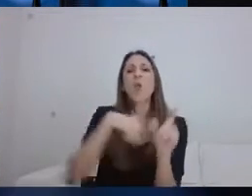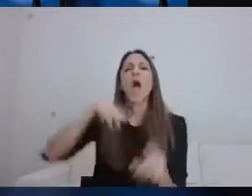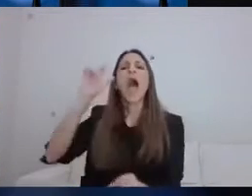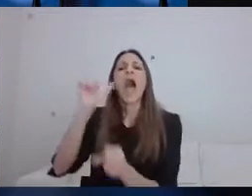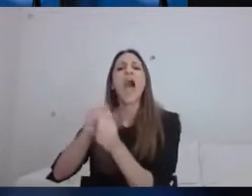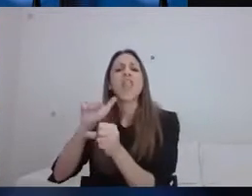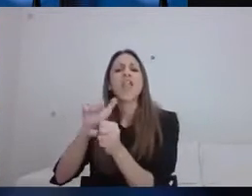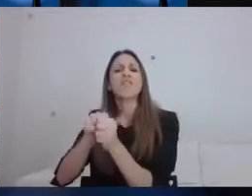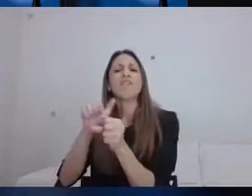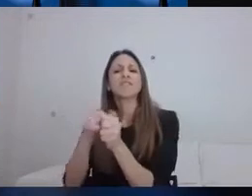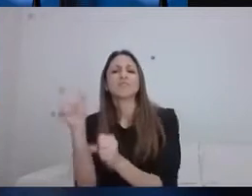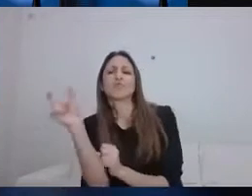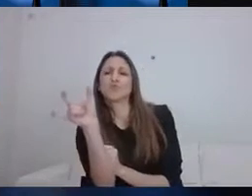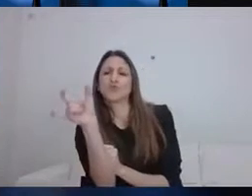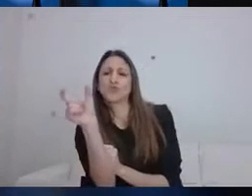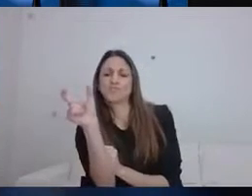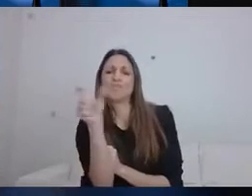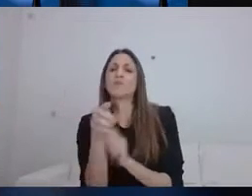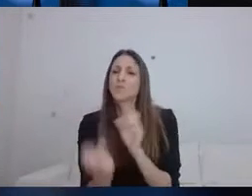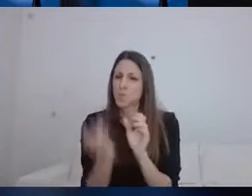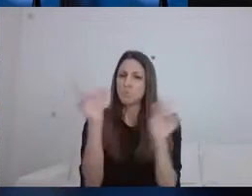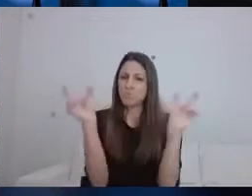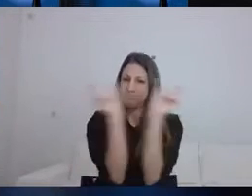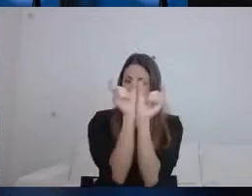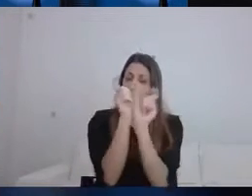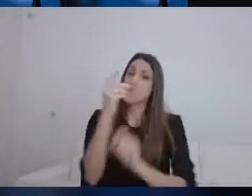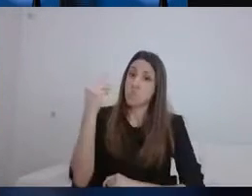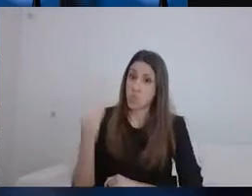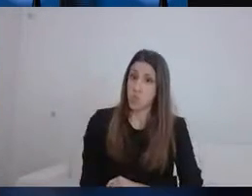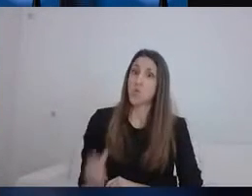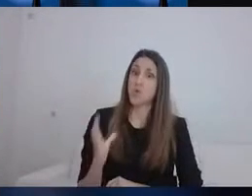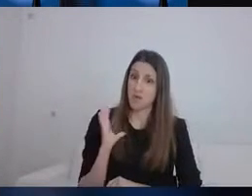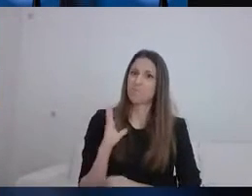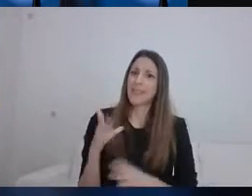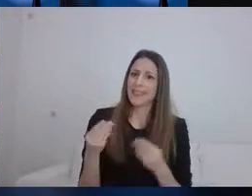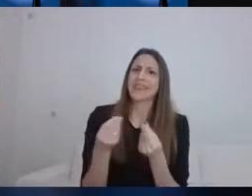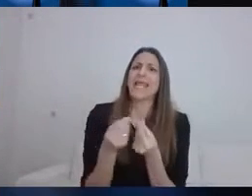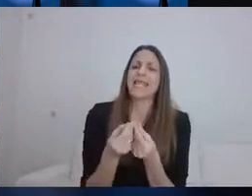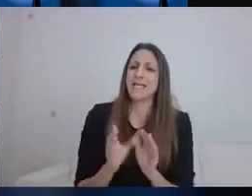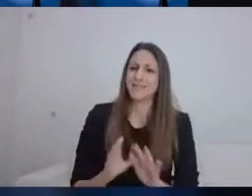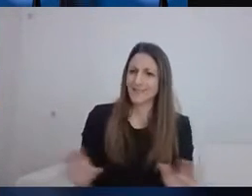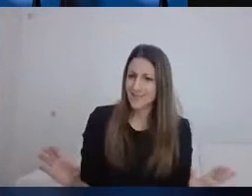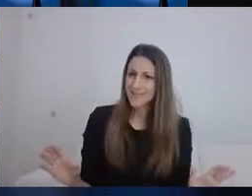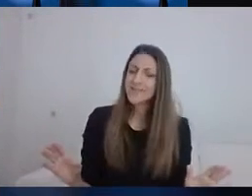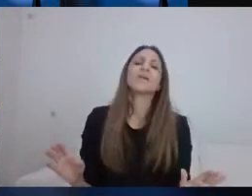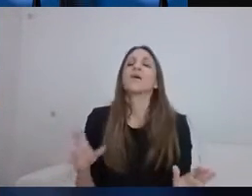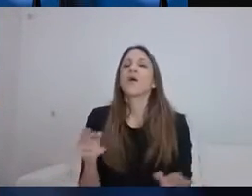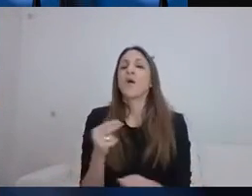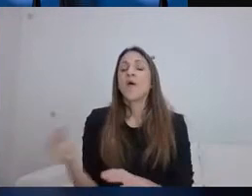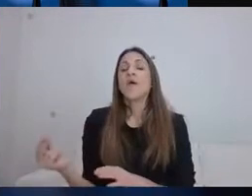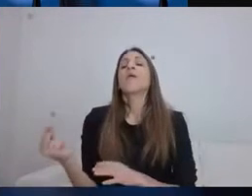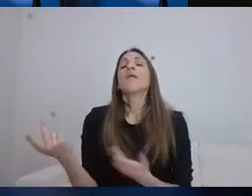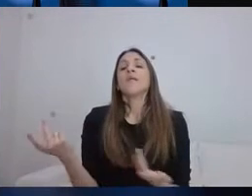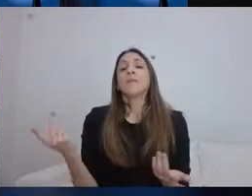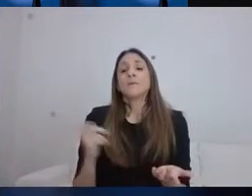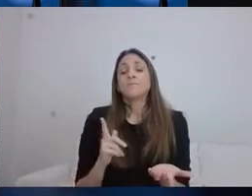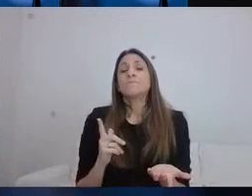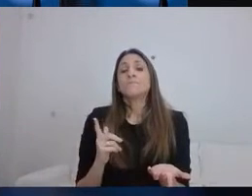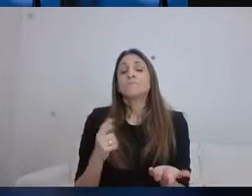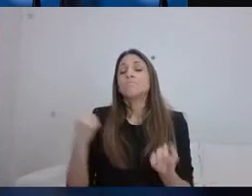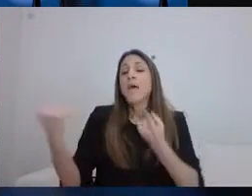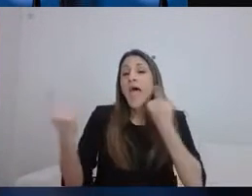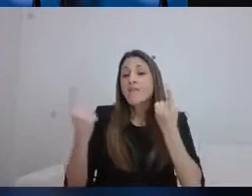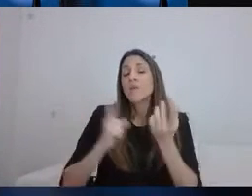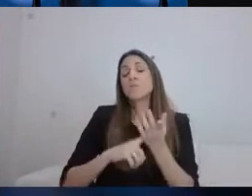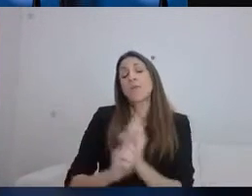Κιλερτζή, της ανάγκης για ενημέρωση. Γιατί πραγματικά τα περιβαλλοντικά θέματα ακουμπούν πάρα πολύ στη ζωή μας και στην υγεία μας.